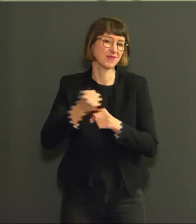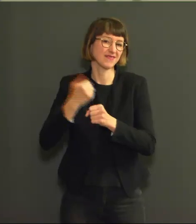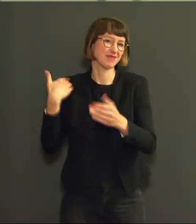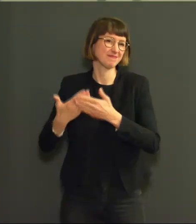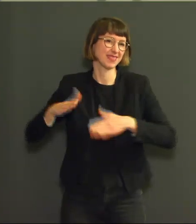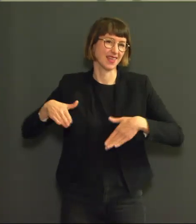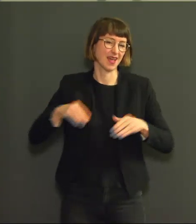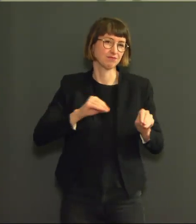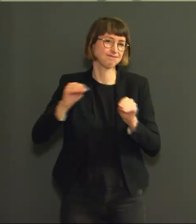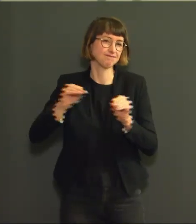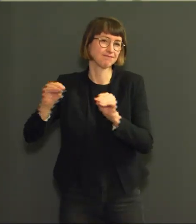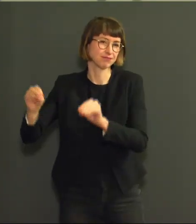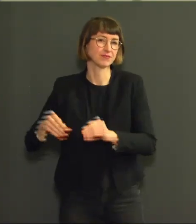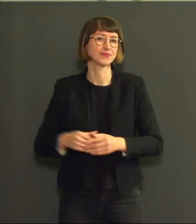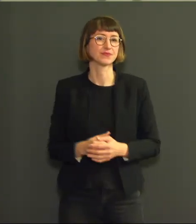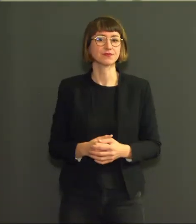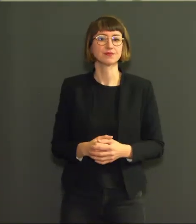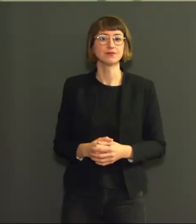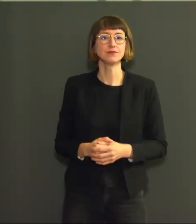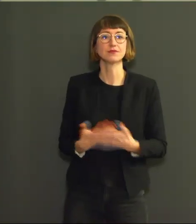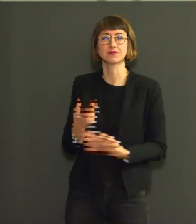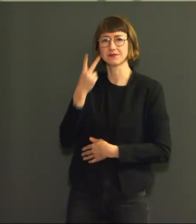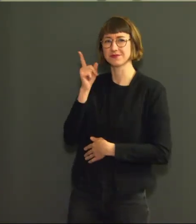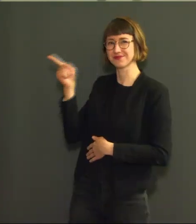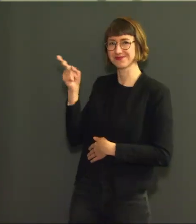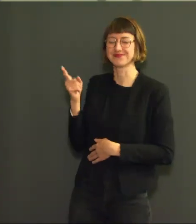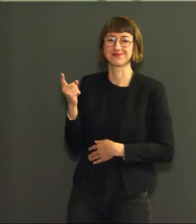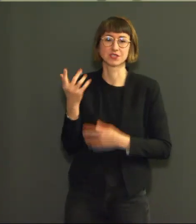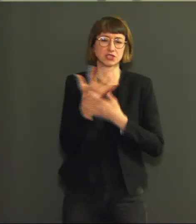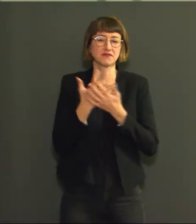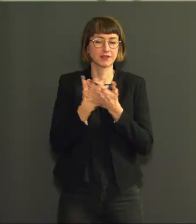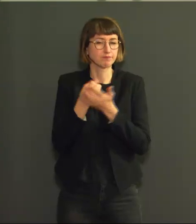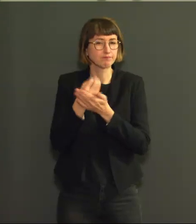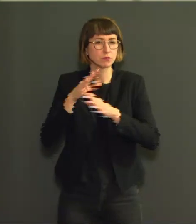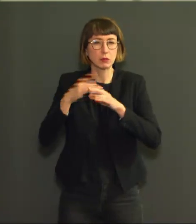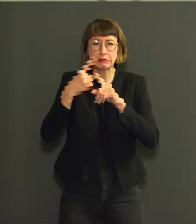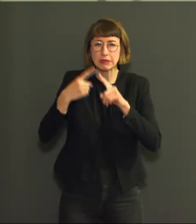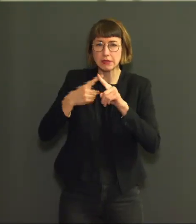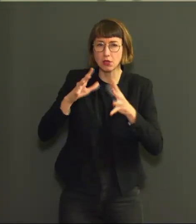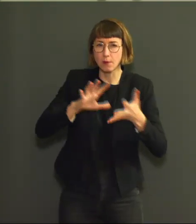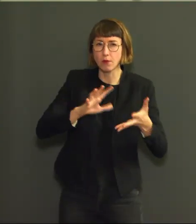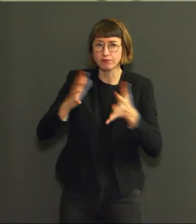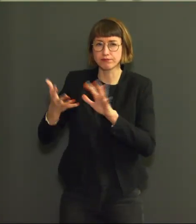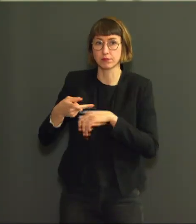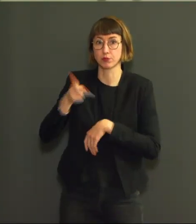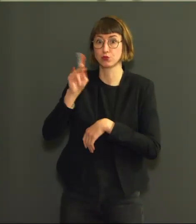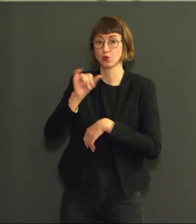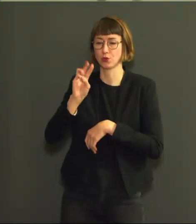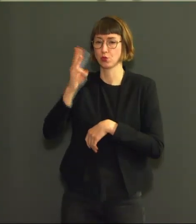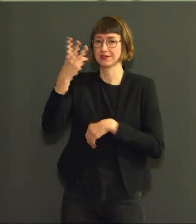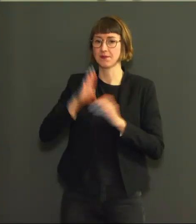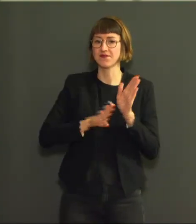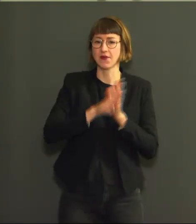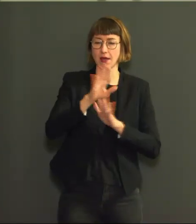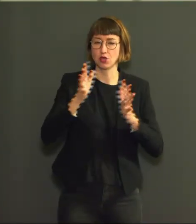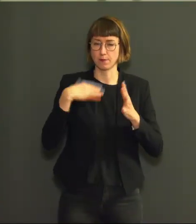de la pandémie, et tout spécialement à la partie de la troisième vague, de manière à ce que ce soit un peu plus clair, un peu plus net, on a en